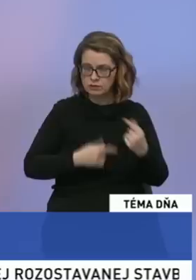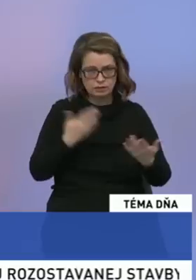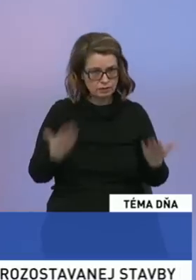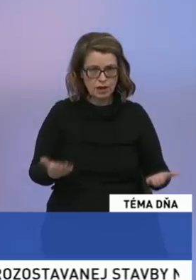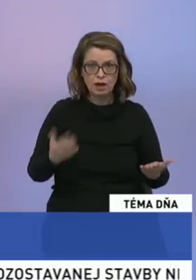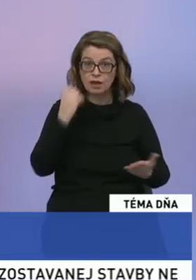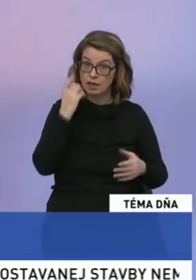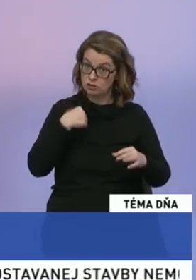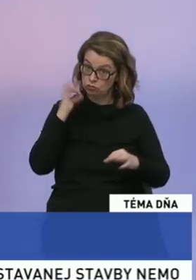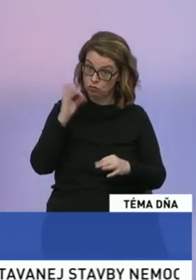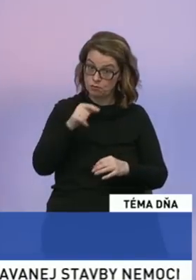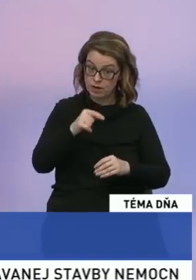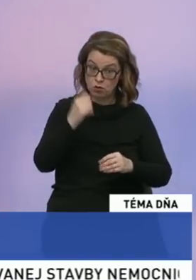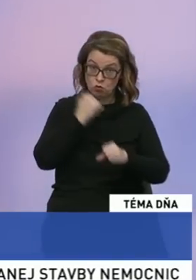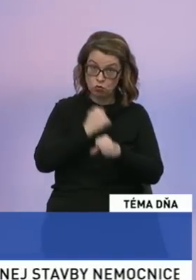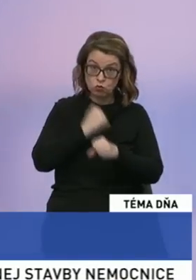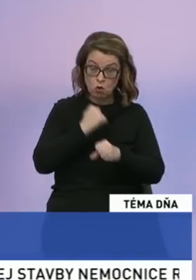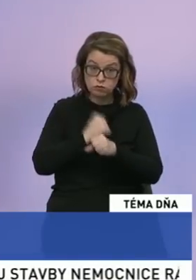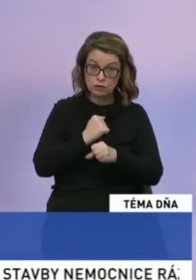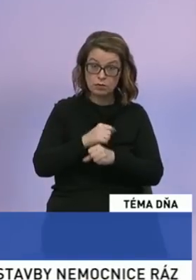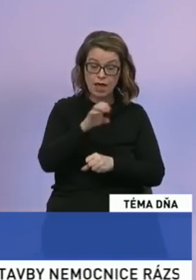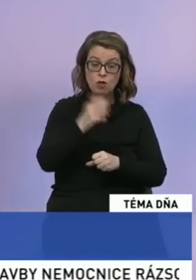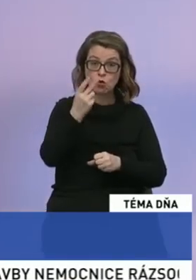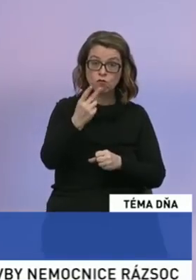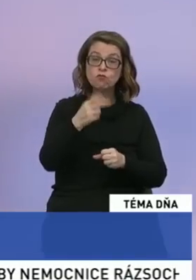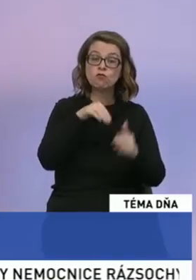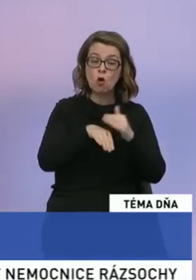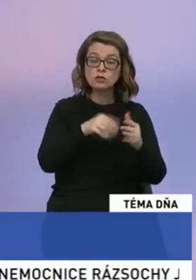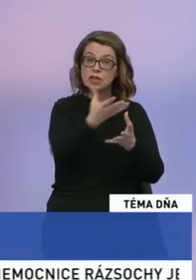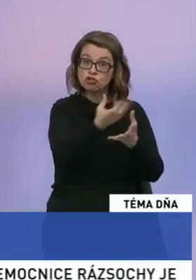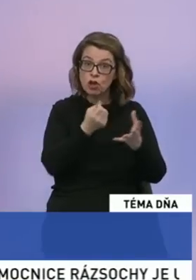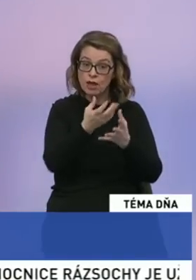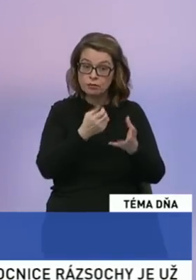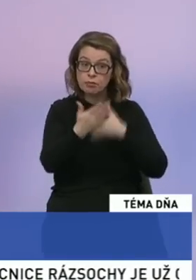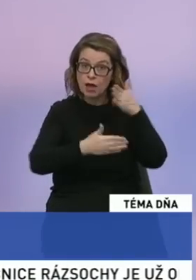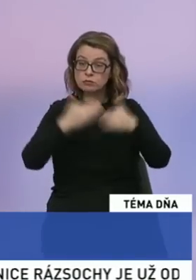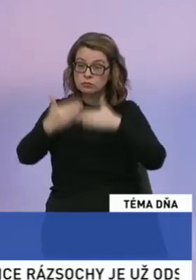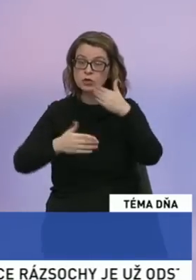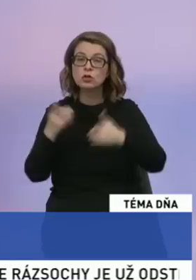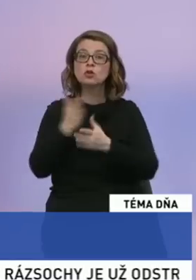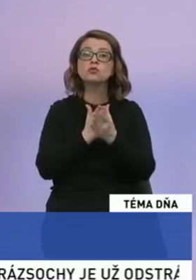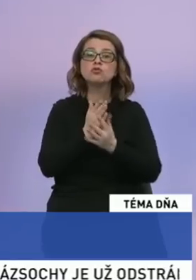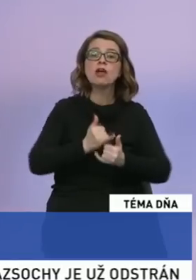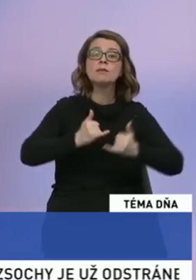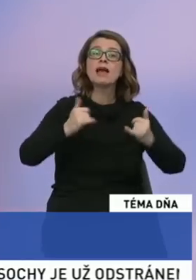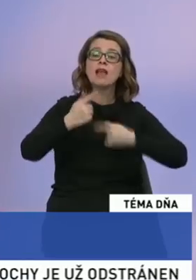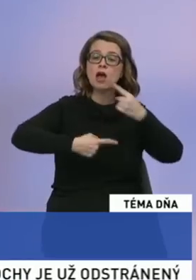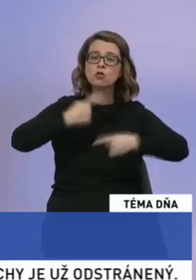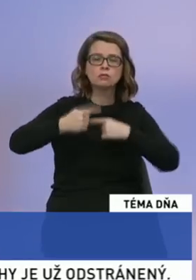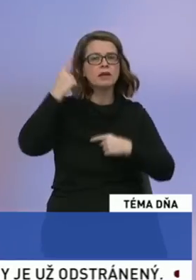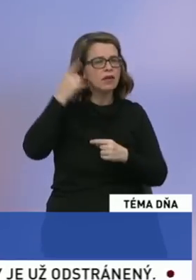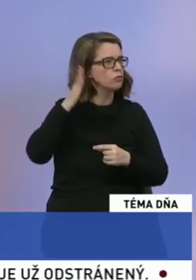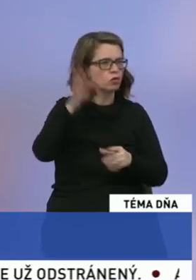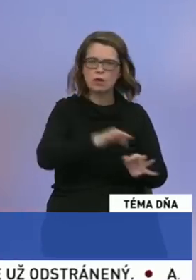dobre nastavíme, samozrejme môžeme ich aj dobre potom čerpať. Slúžia na rozbeh, nebudú tu väčšie, ale